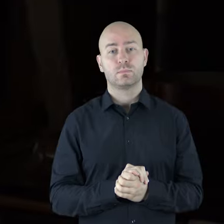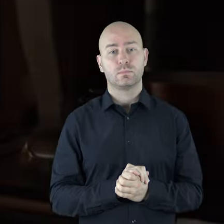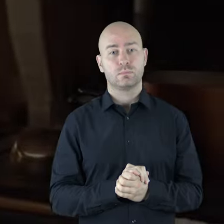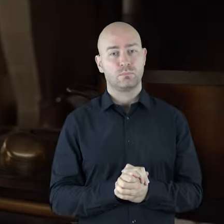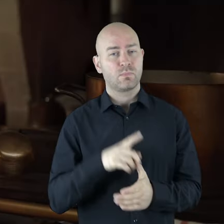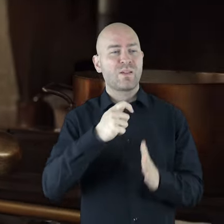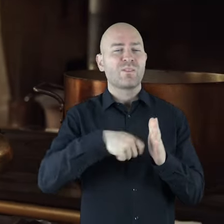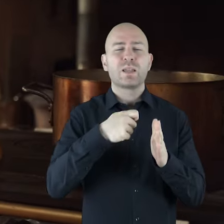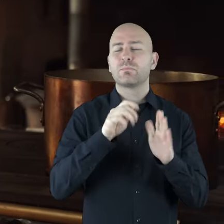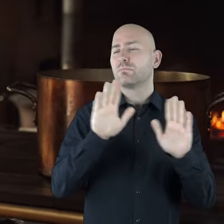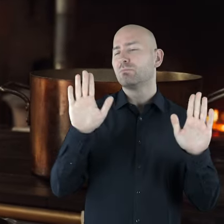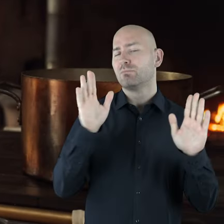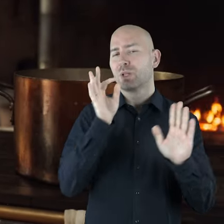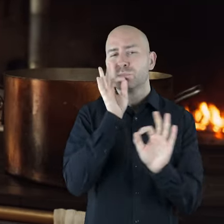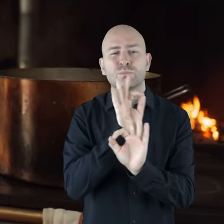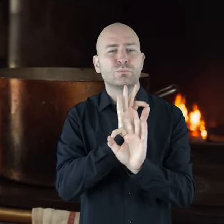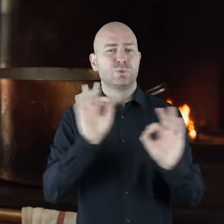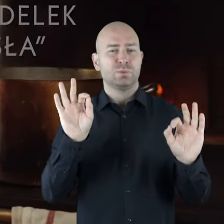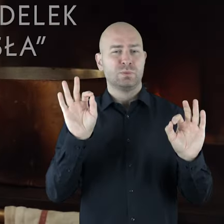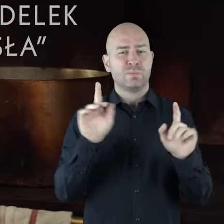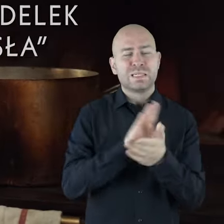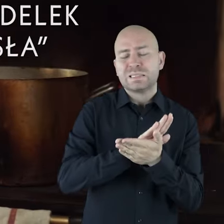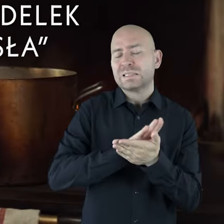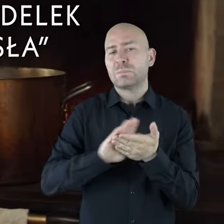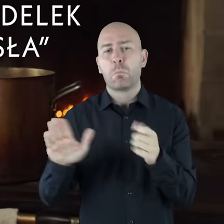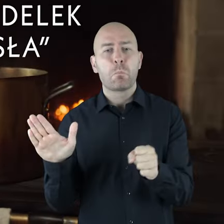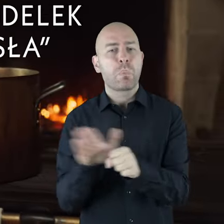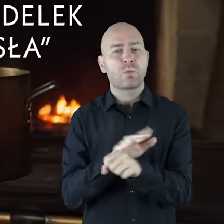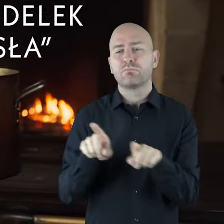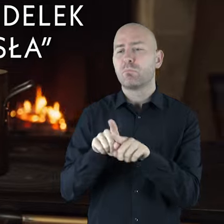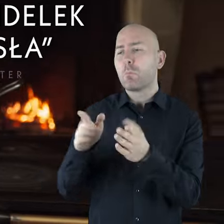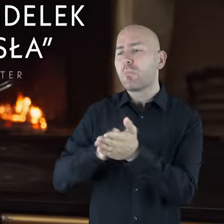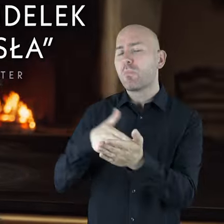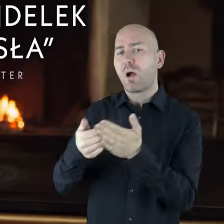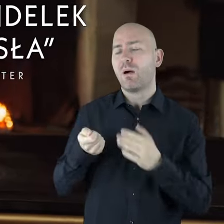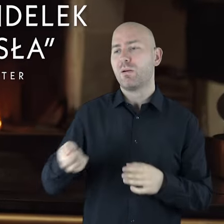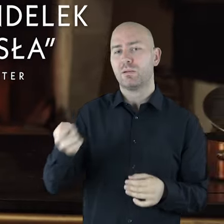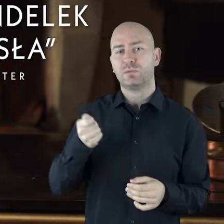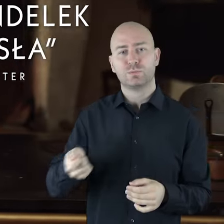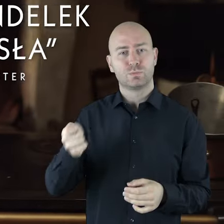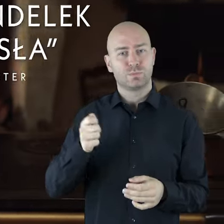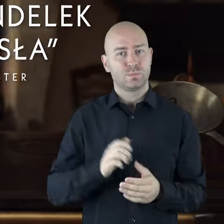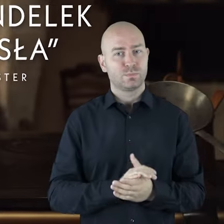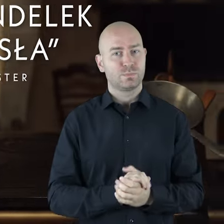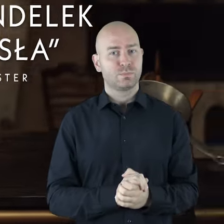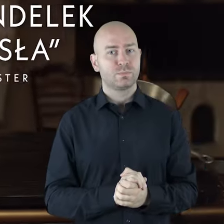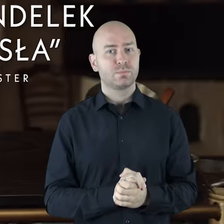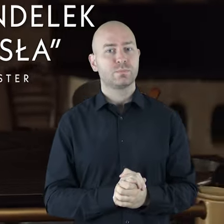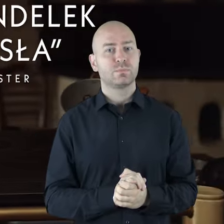Napis film bliski perfekcji, czysty i syty jak rondelek klarowanego masła. Michał Oleszczyk, Spoilermaster.